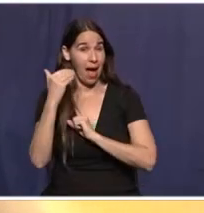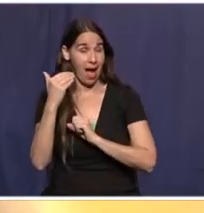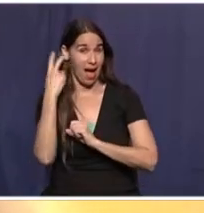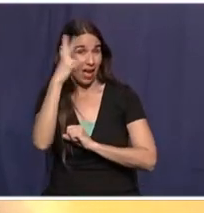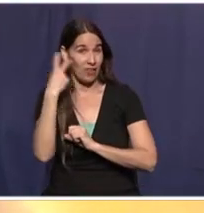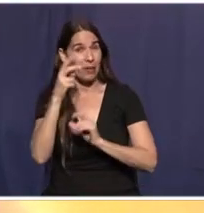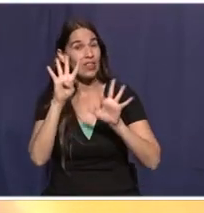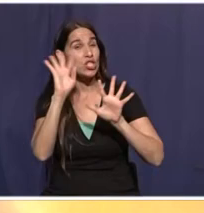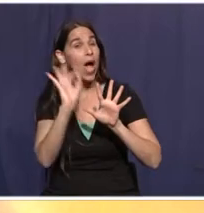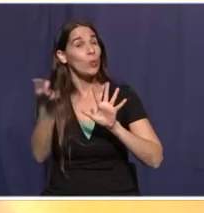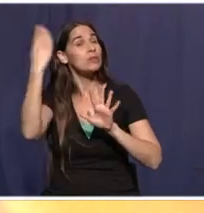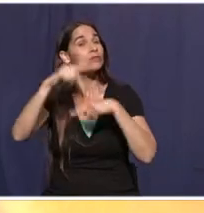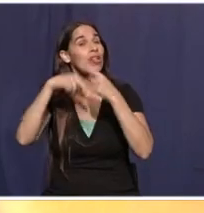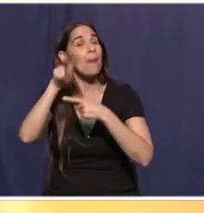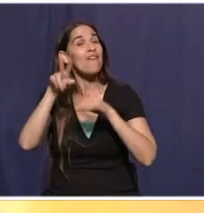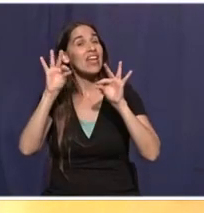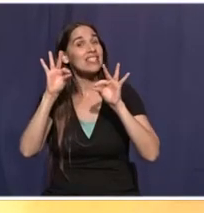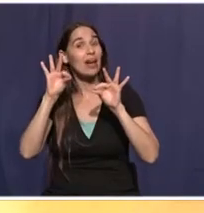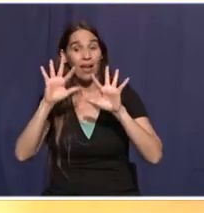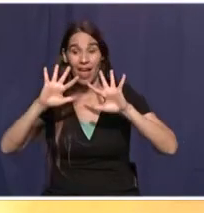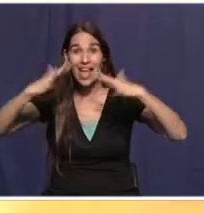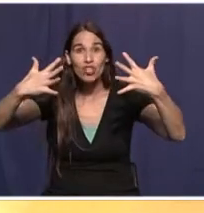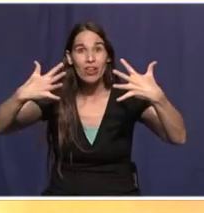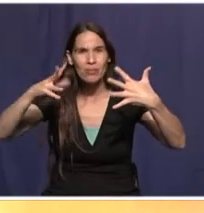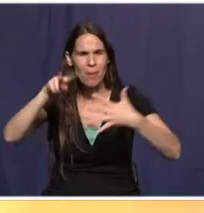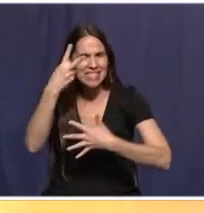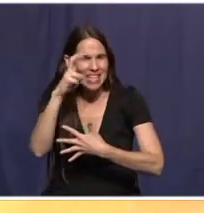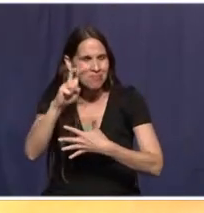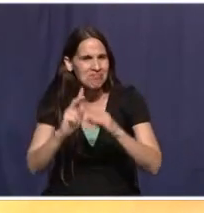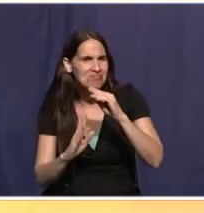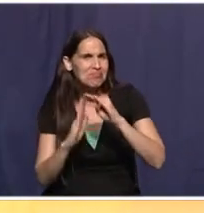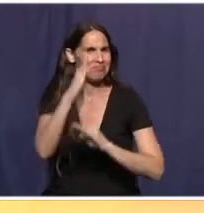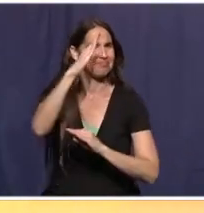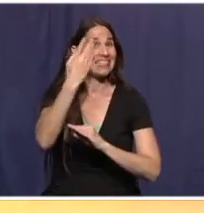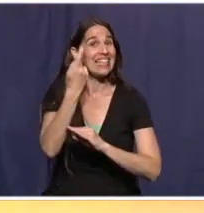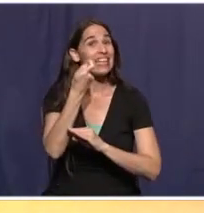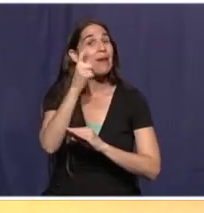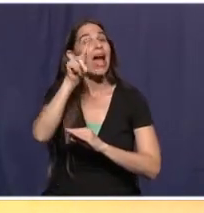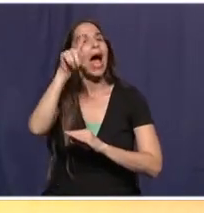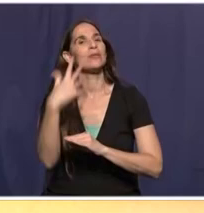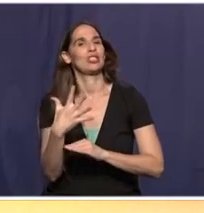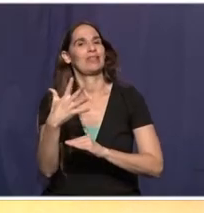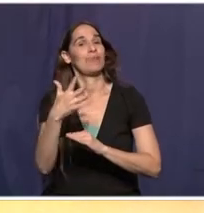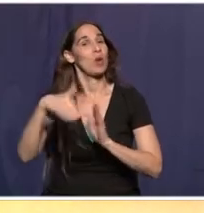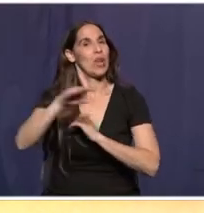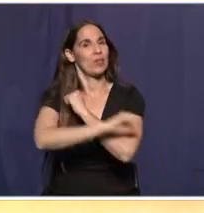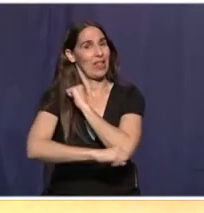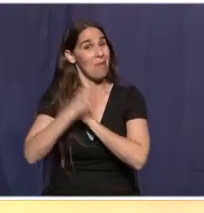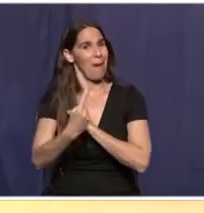-9% בשנת 2010. עשר שנים קדימה הוא קפץ והיווה כמעט חמישית מסך הסטודנטים במדינה.